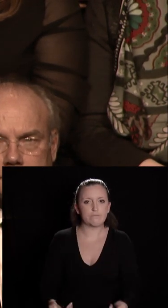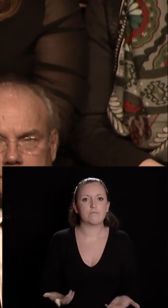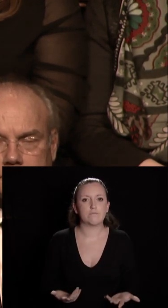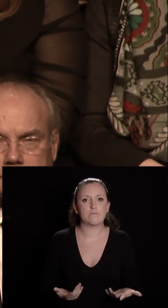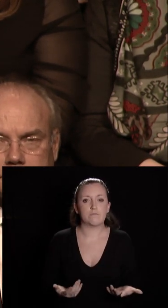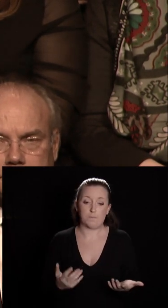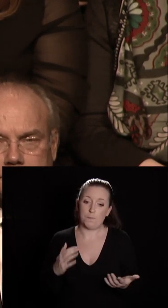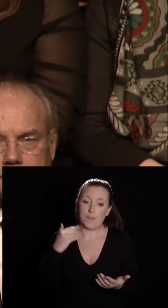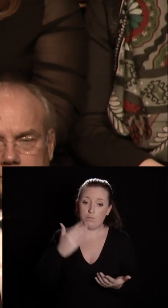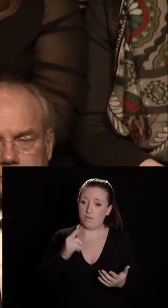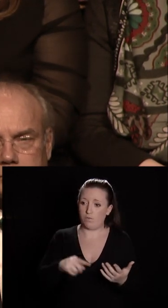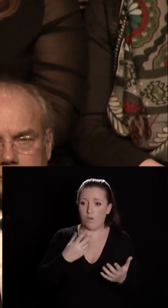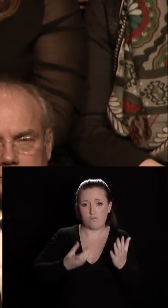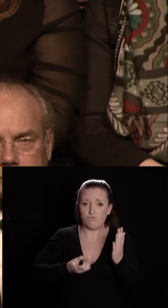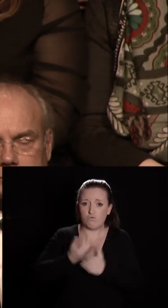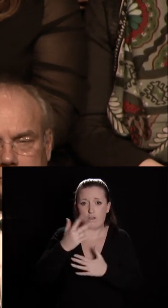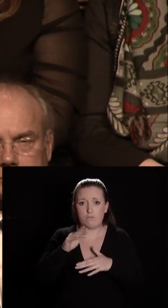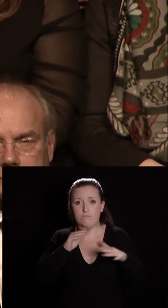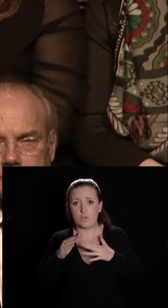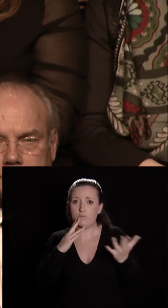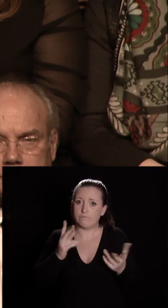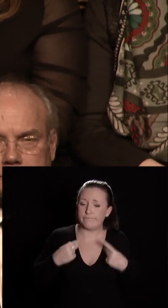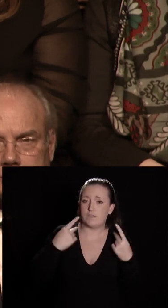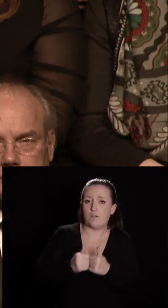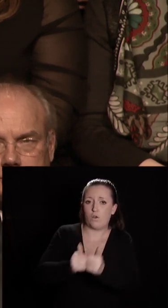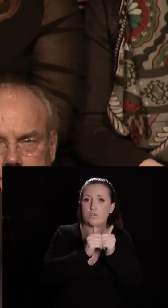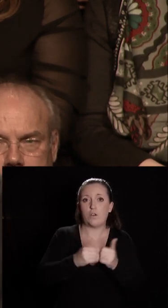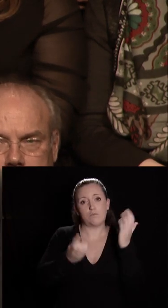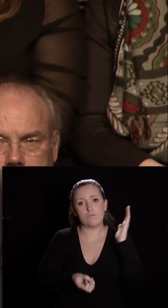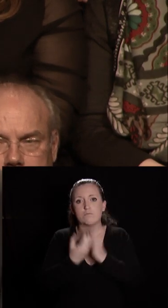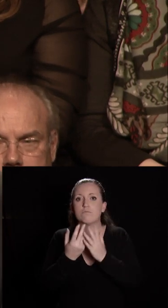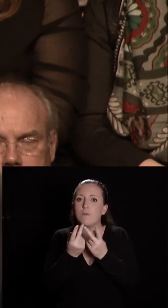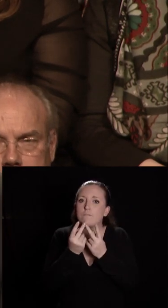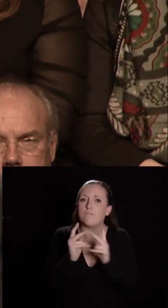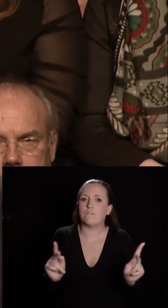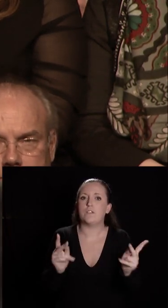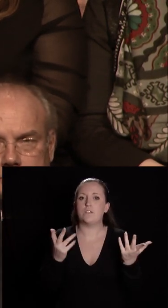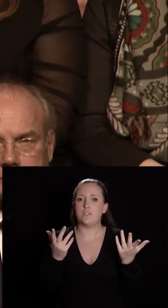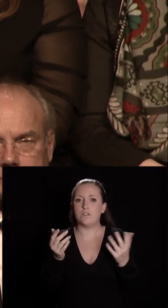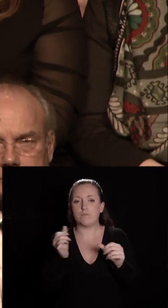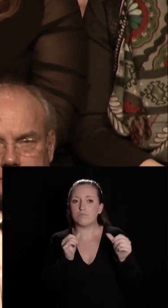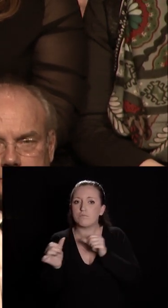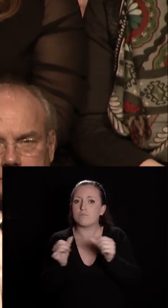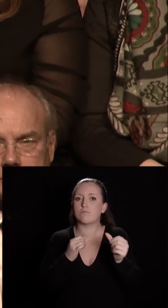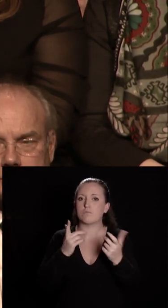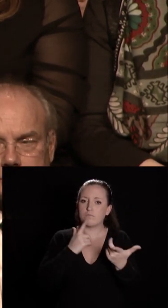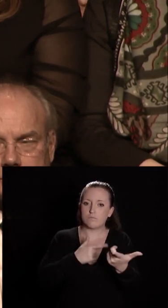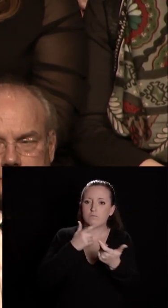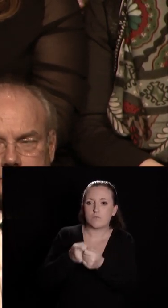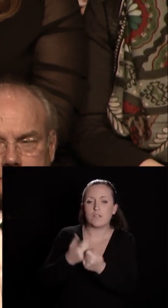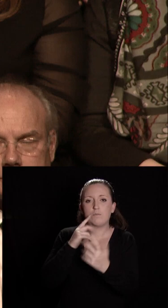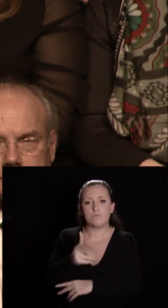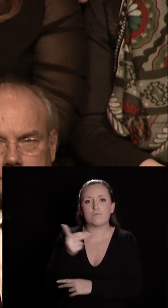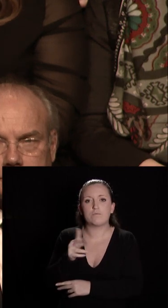un nouvel art de vivre ensemble, de bâtir une ville contemporaine adaptée aux usages et respectueuses et de l'environnement.